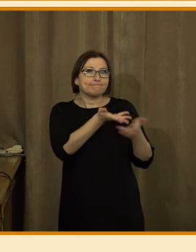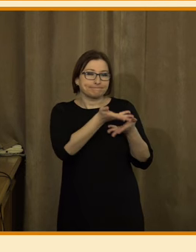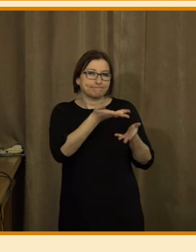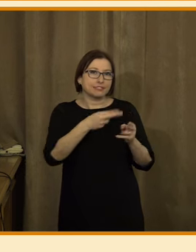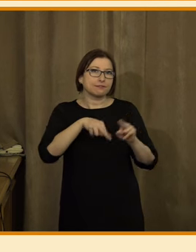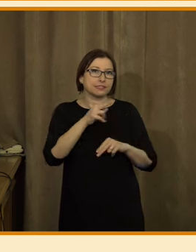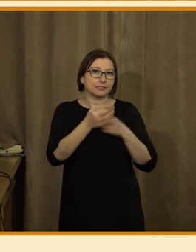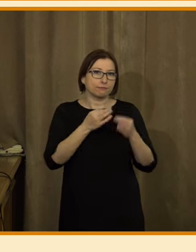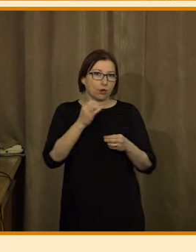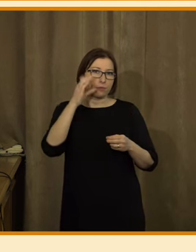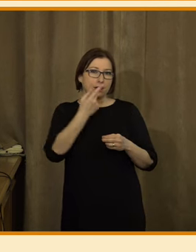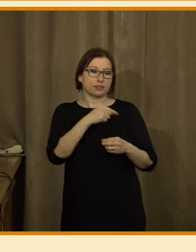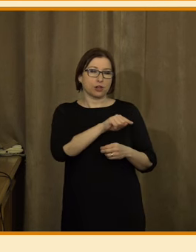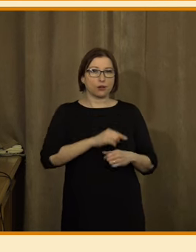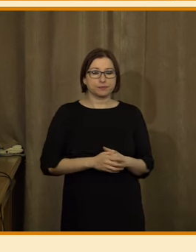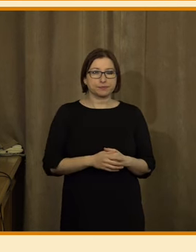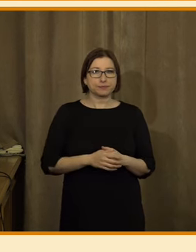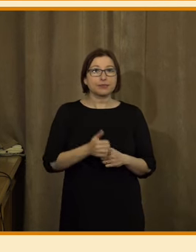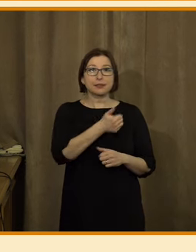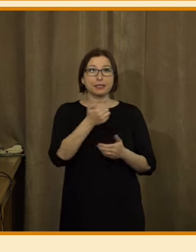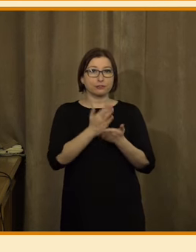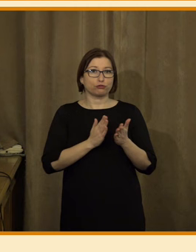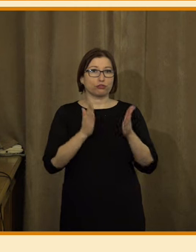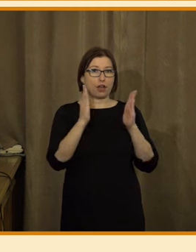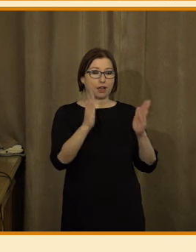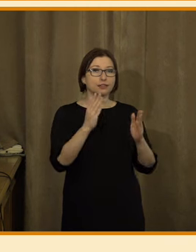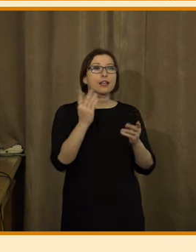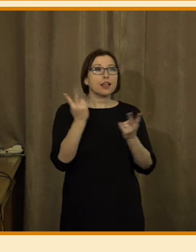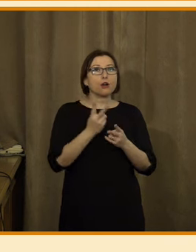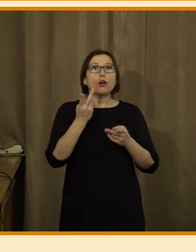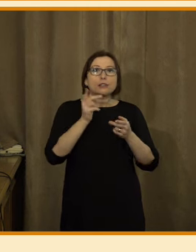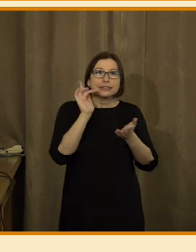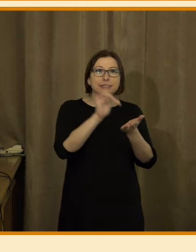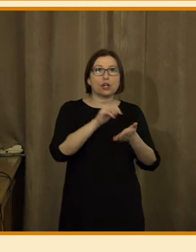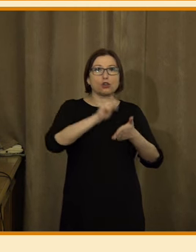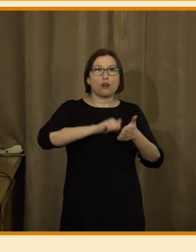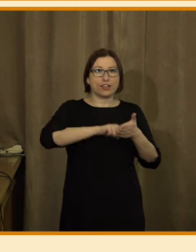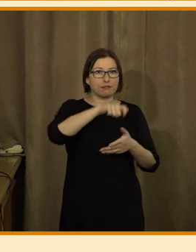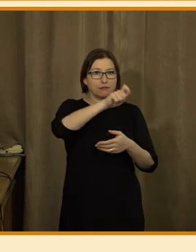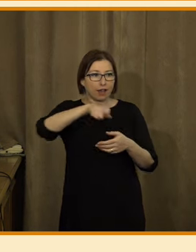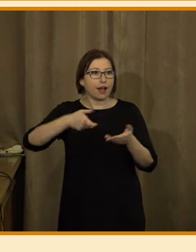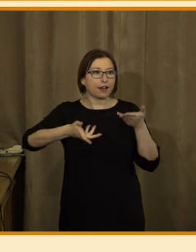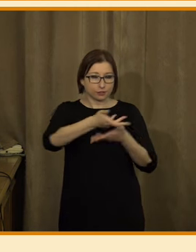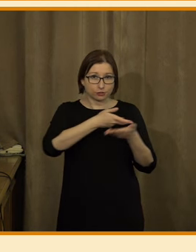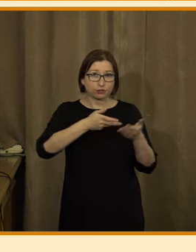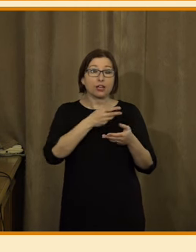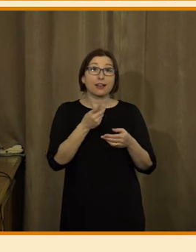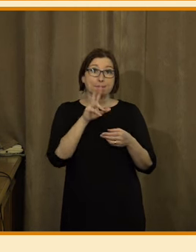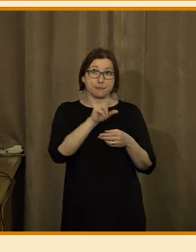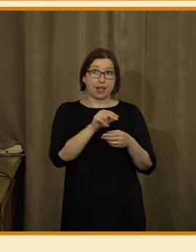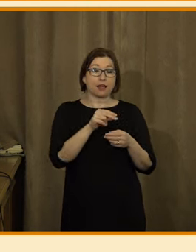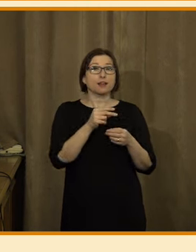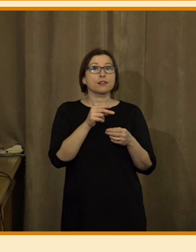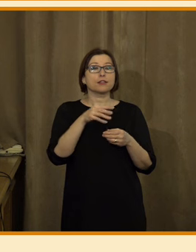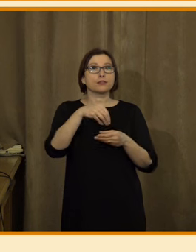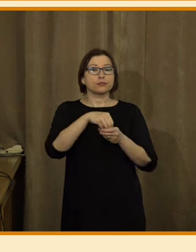Ten první panel, který se týká nás jako žurnalistiky a to složení máte k dispozici,